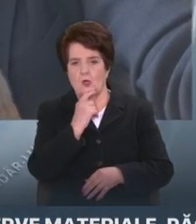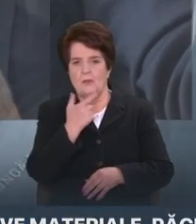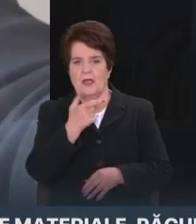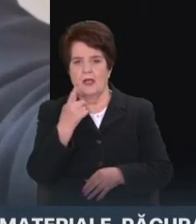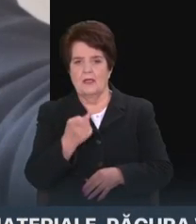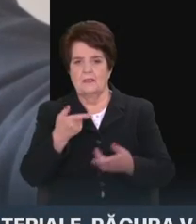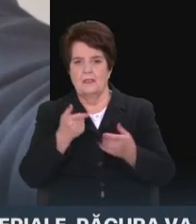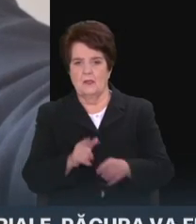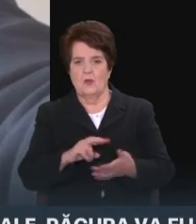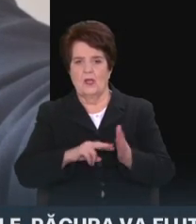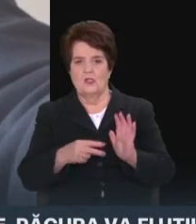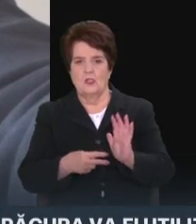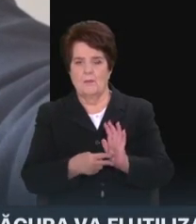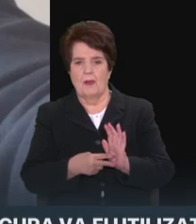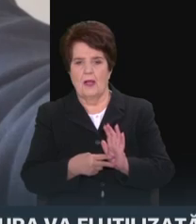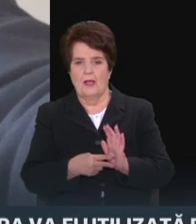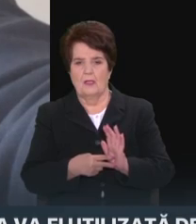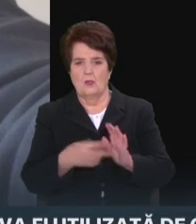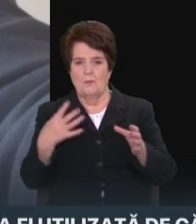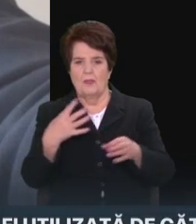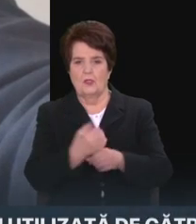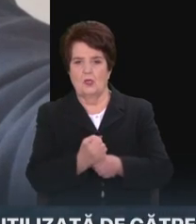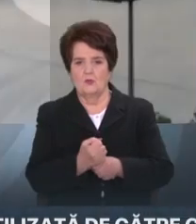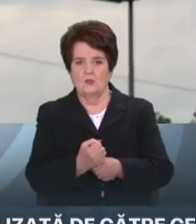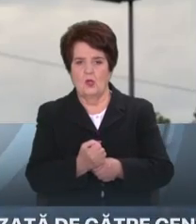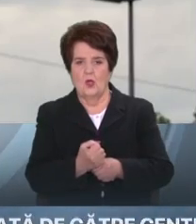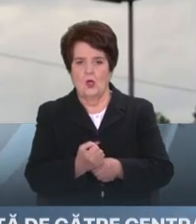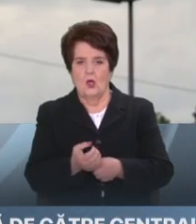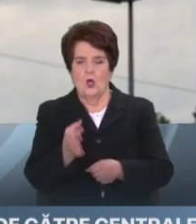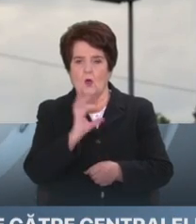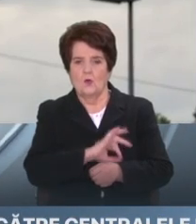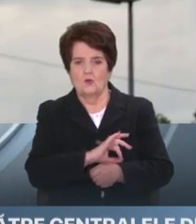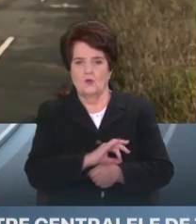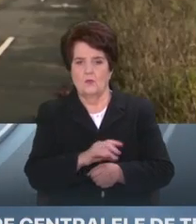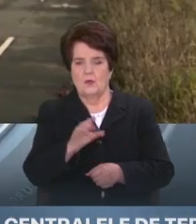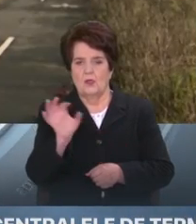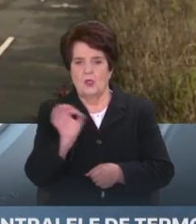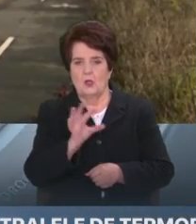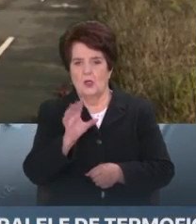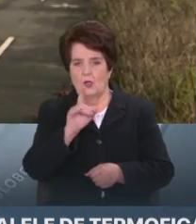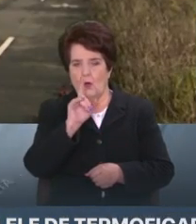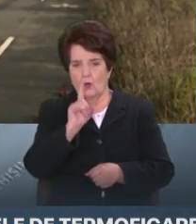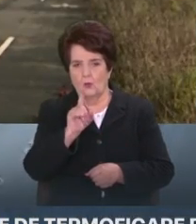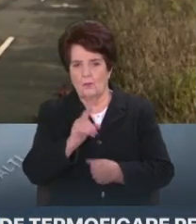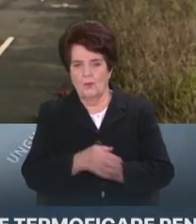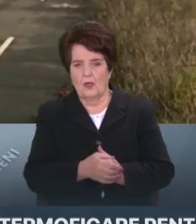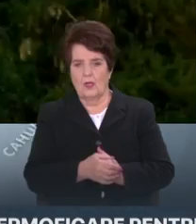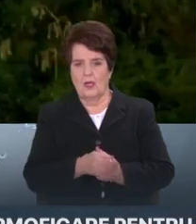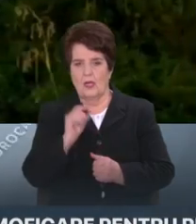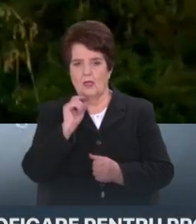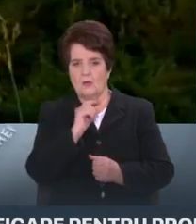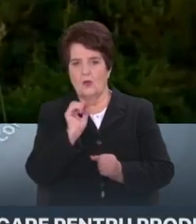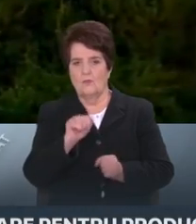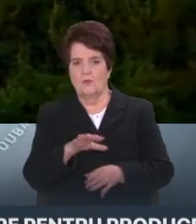și planul privind reducerea consumului în luna octombrie. Noi am realizat economii. A fost